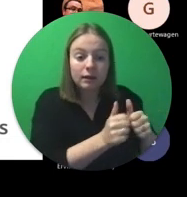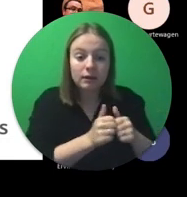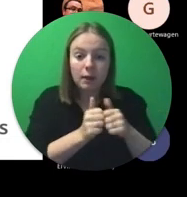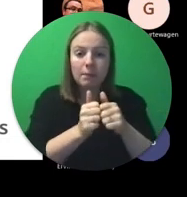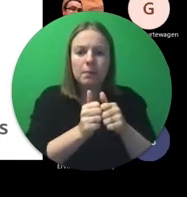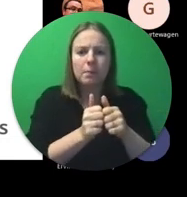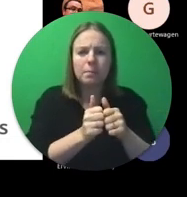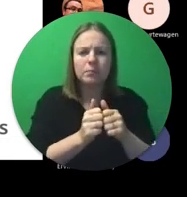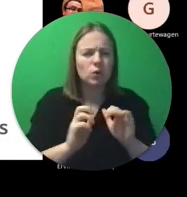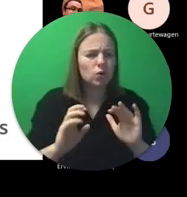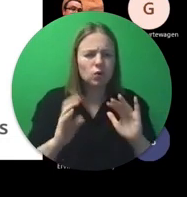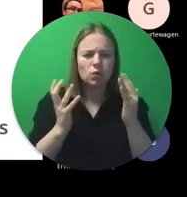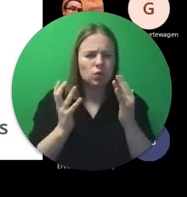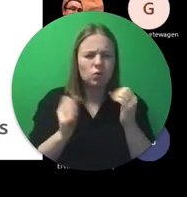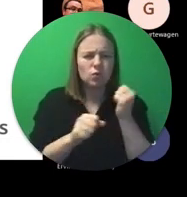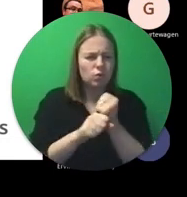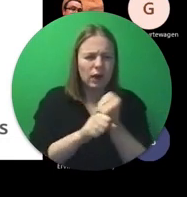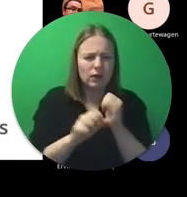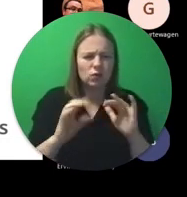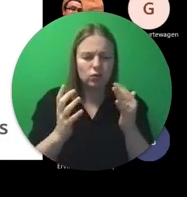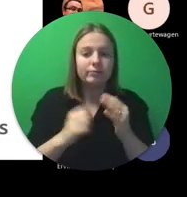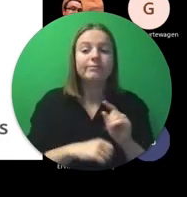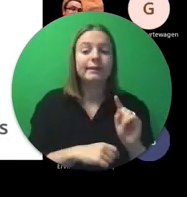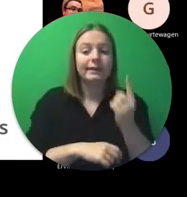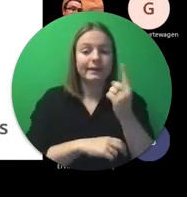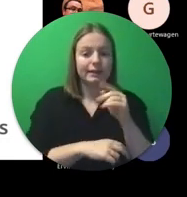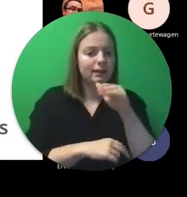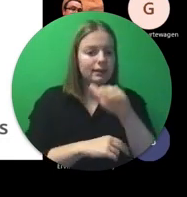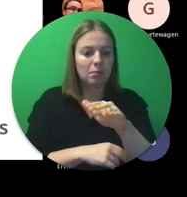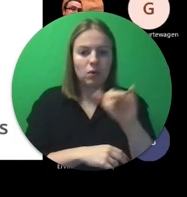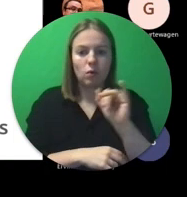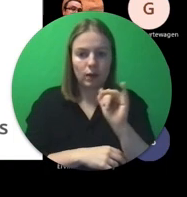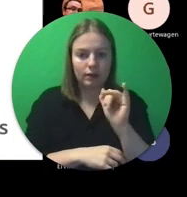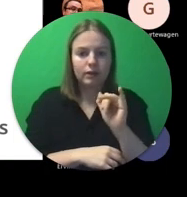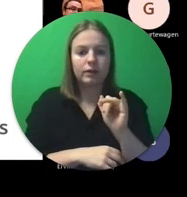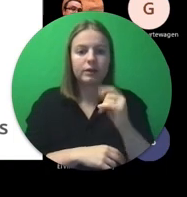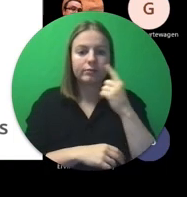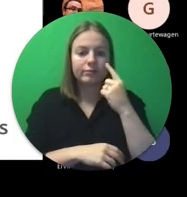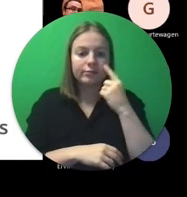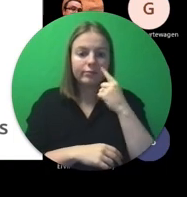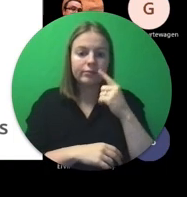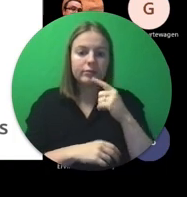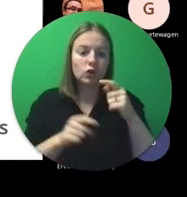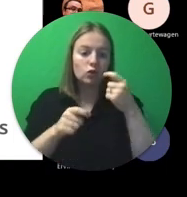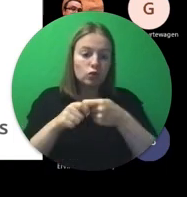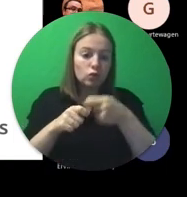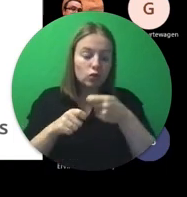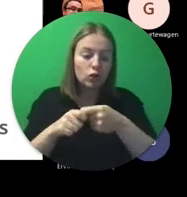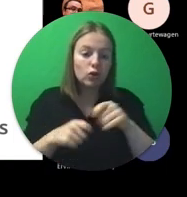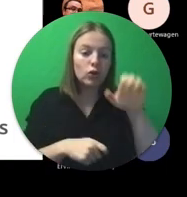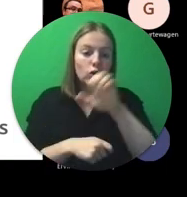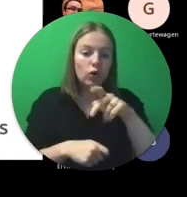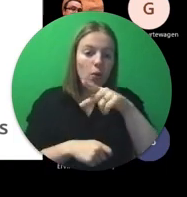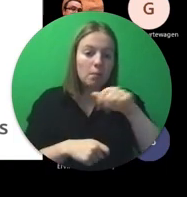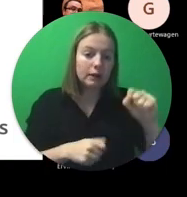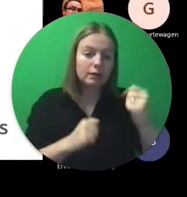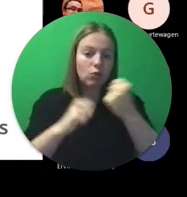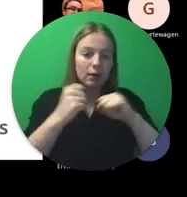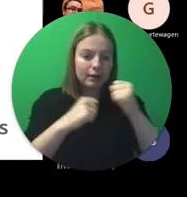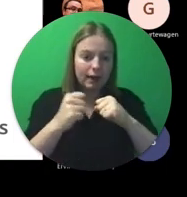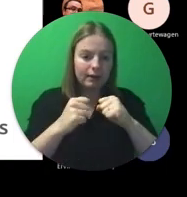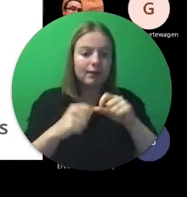Hoe werkt het juist? In de eerste stap ga je naar onze Europas mobiliteit tool en vraag je